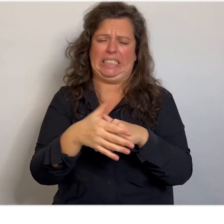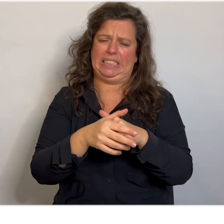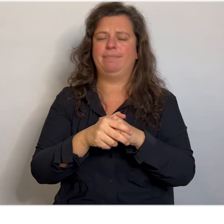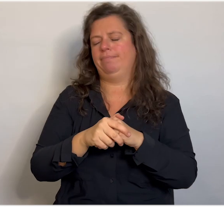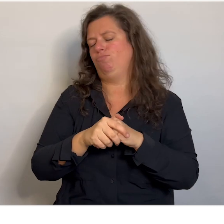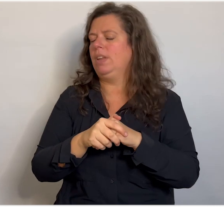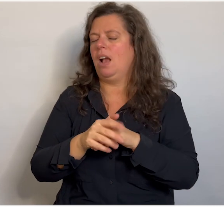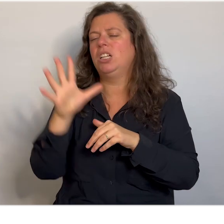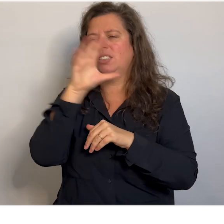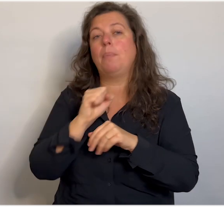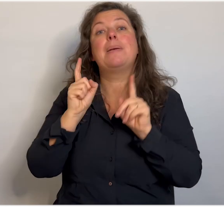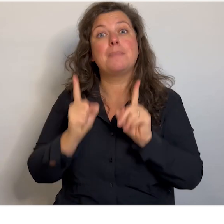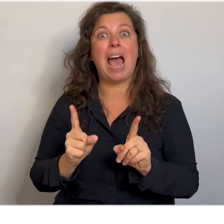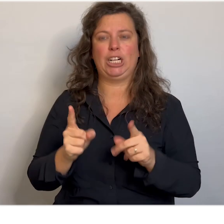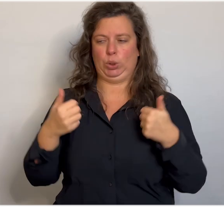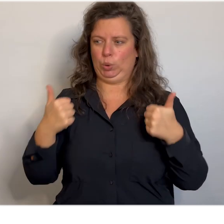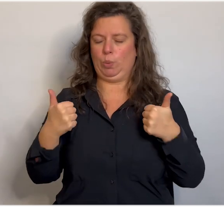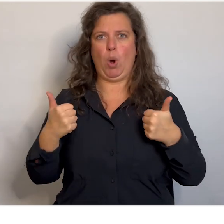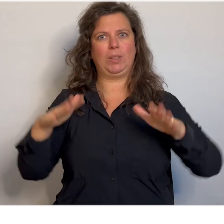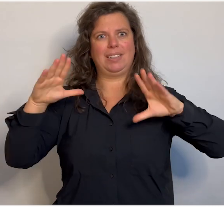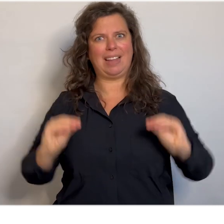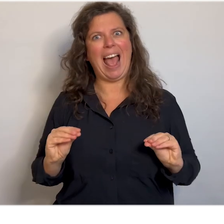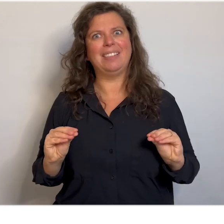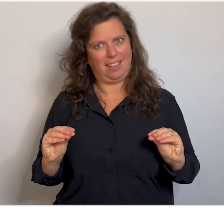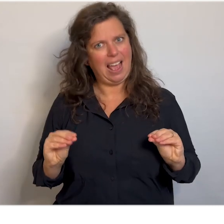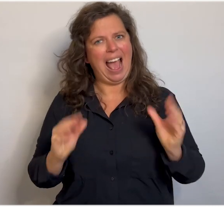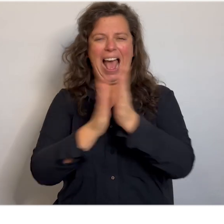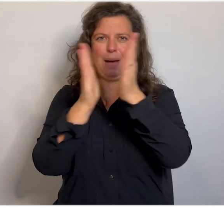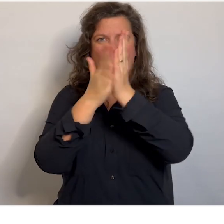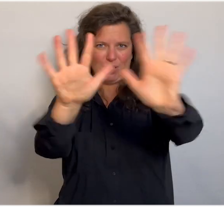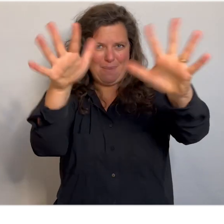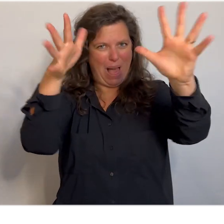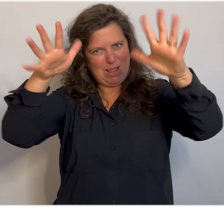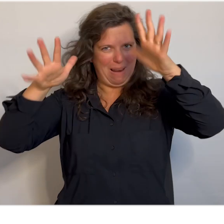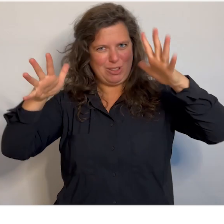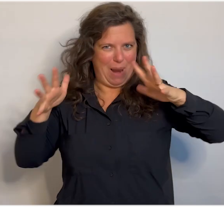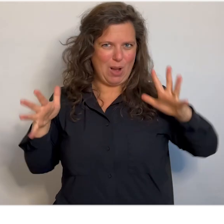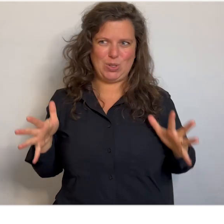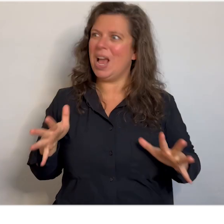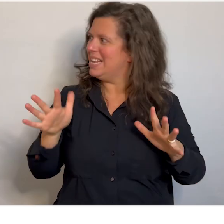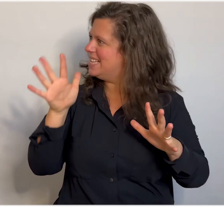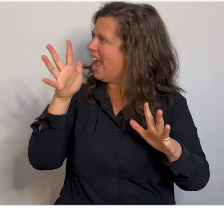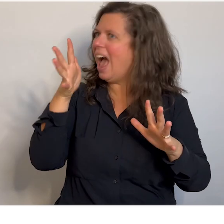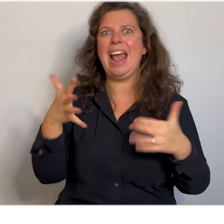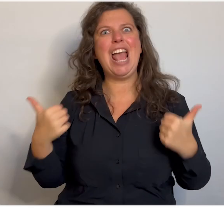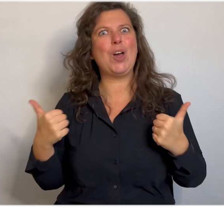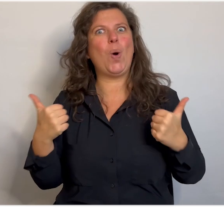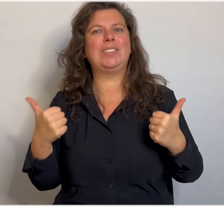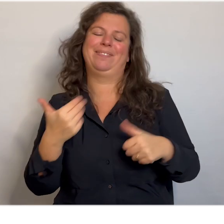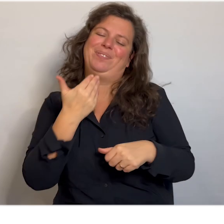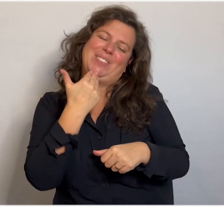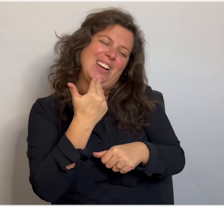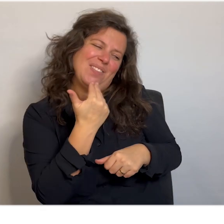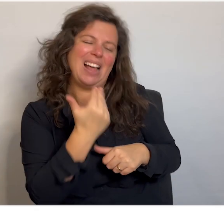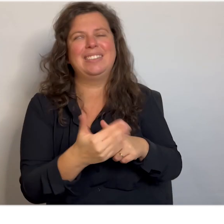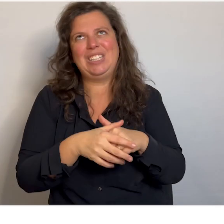hoorde dat ze het moeilijk vindt. Maar ik vind dat je het supergoed gedaan hebt. Ja, ik vind het goed gedaan. Even applausje, applausje. Zij vond het ook allemaal hartstikke goed. Dank je, jongens. Veel